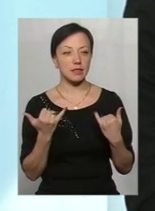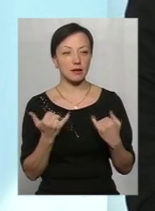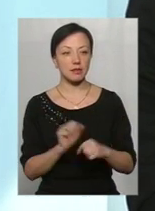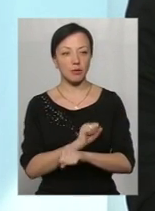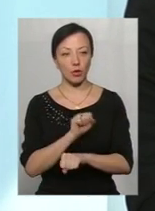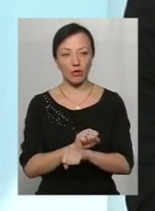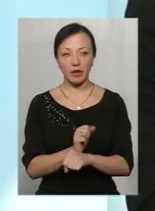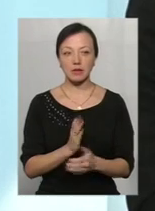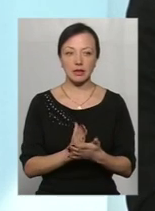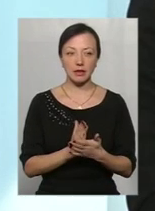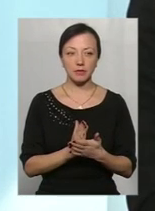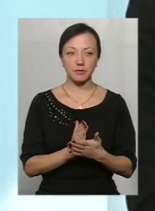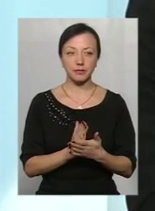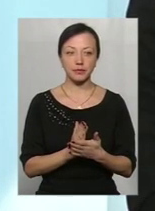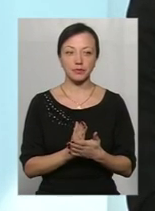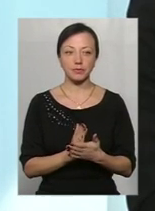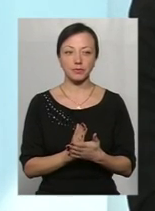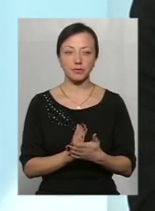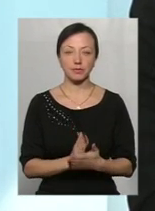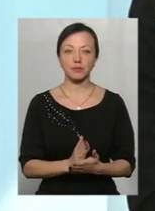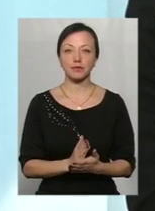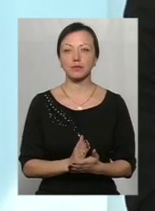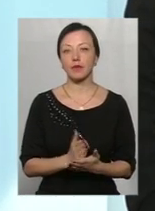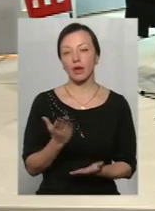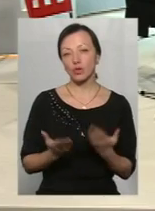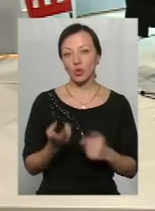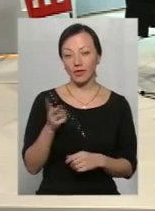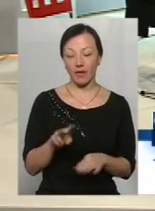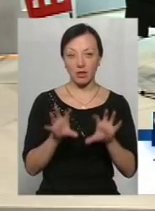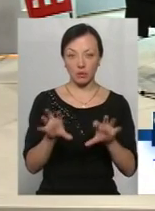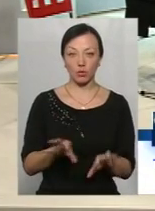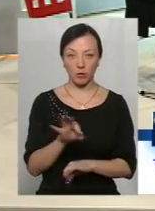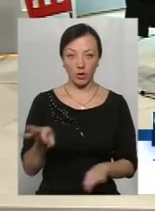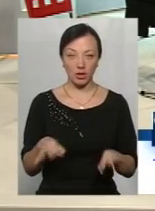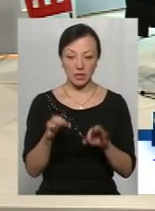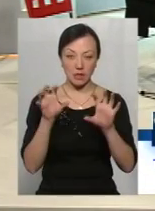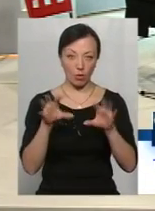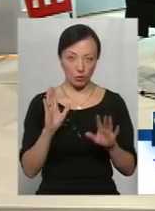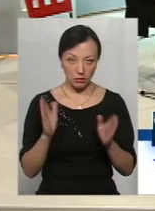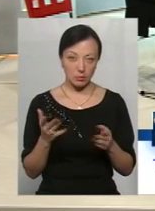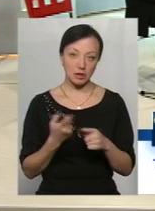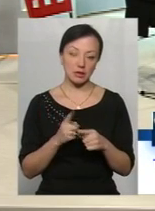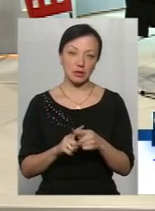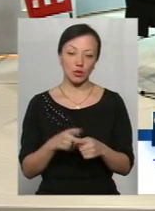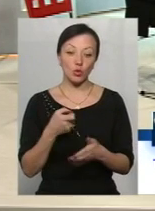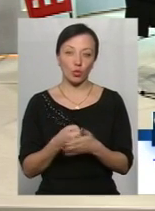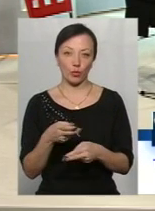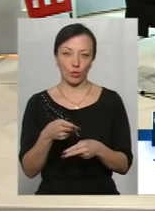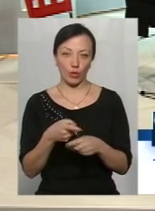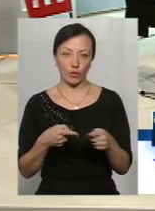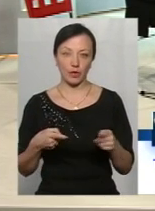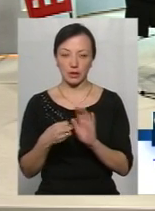І є оцінки, що якщо ці два законопроекти стануть законами, то вже до половини